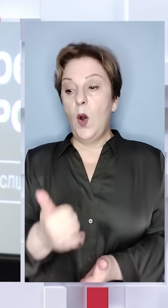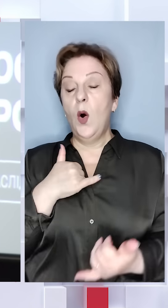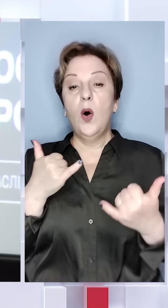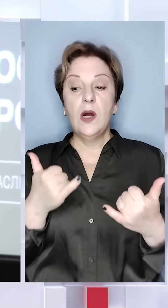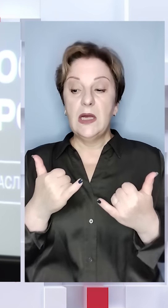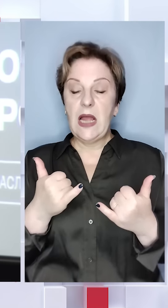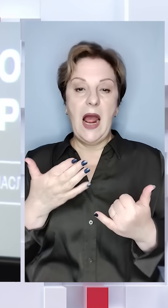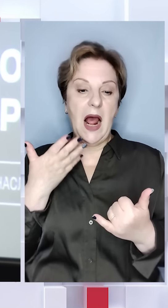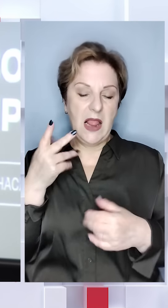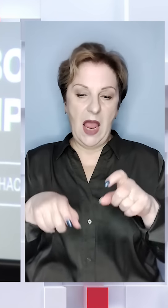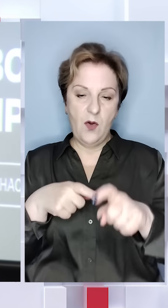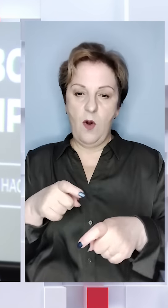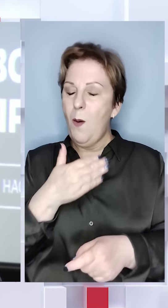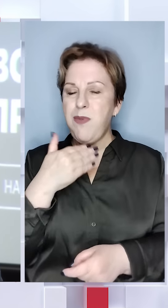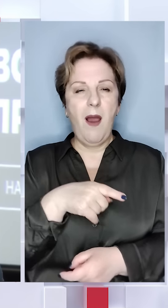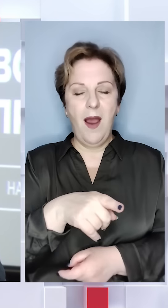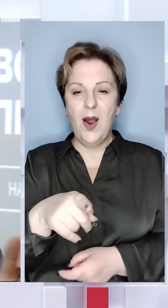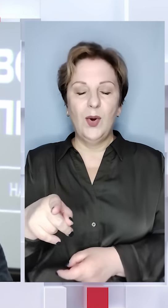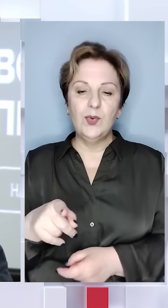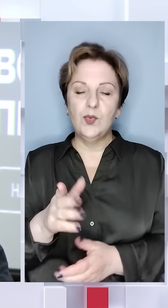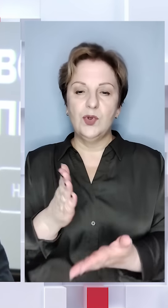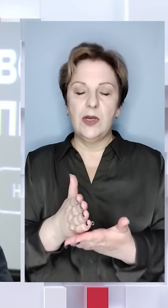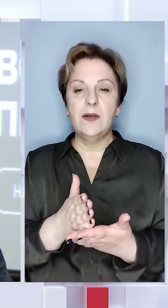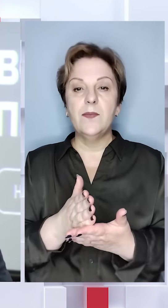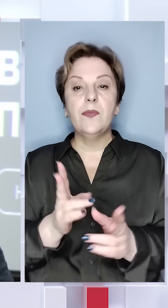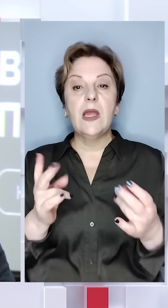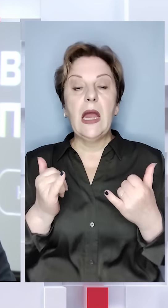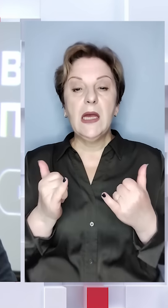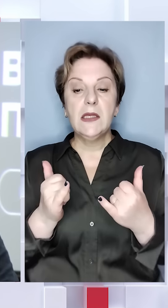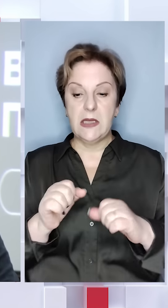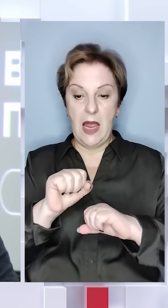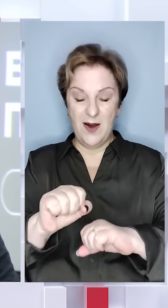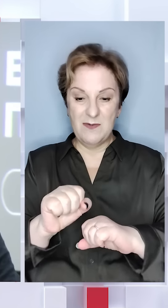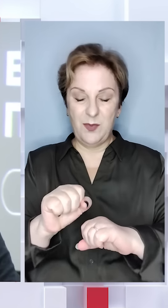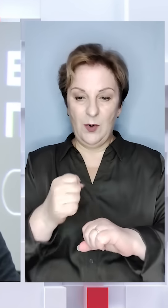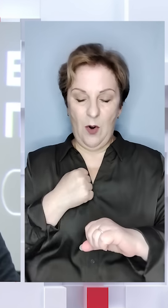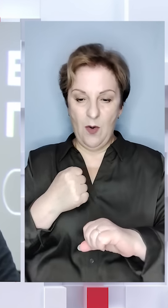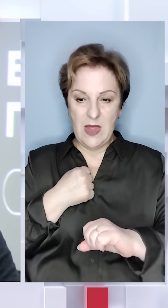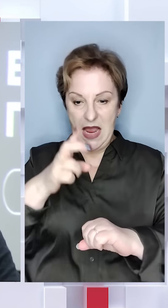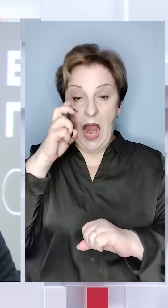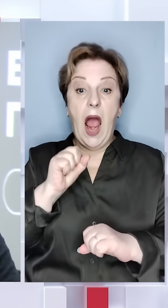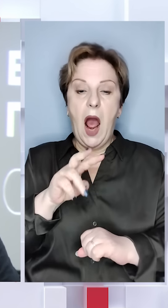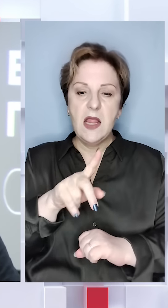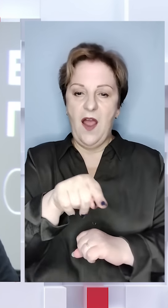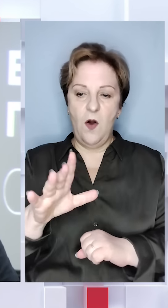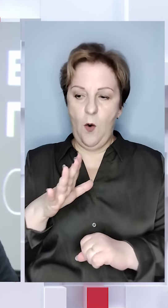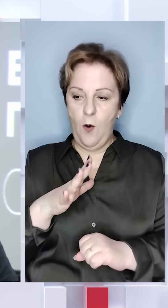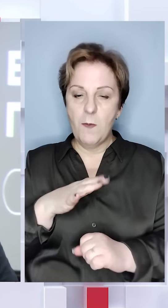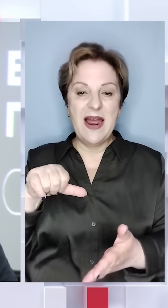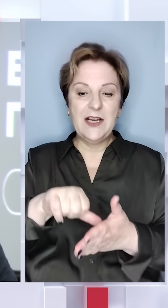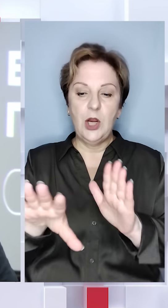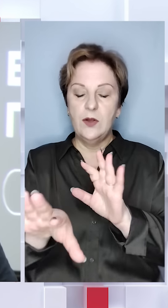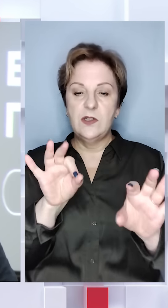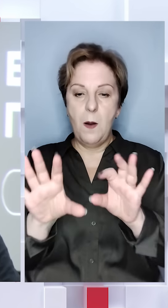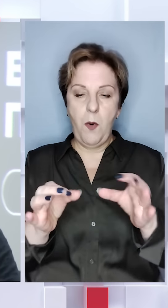У нас зараз легка атлетів, я знаю багато дуже, які зараз боронять нашу державу, але вони були членами